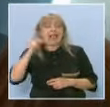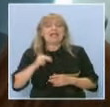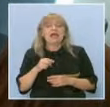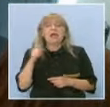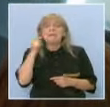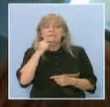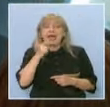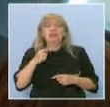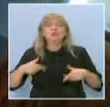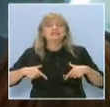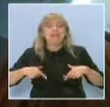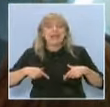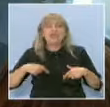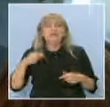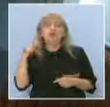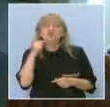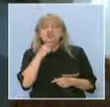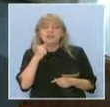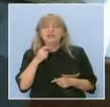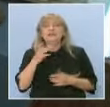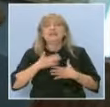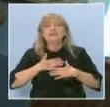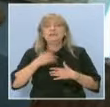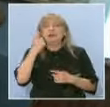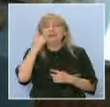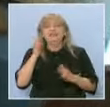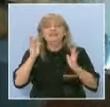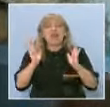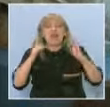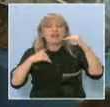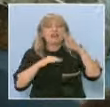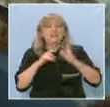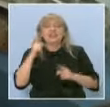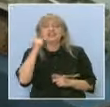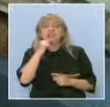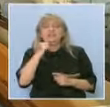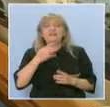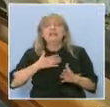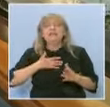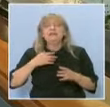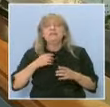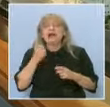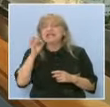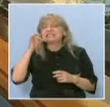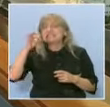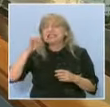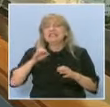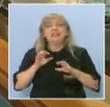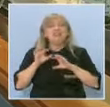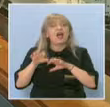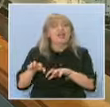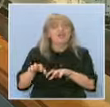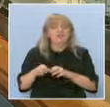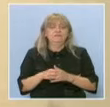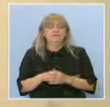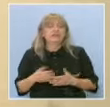Имаме един квадрат, червен, пръпо който изобразен златен лъв. Интерес към заниманията